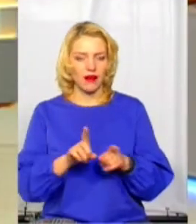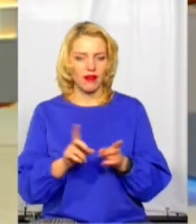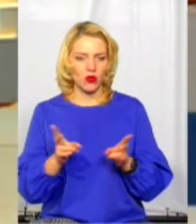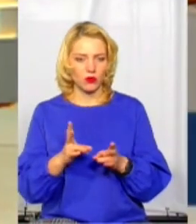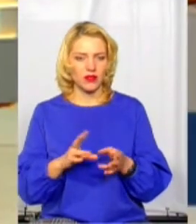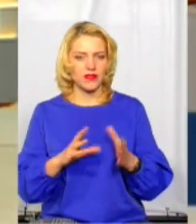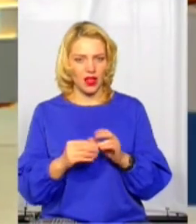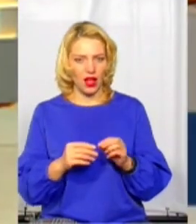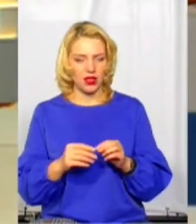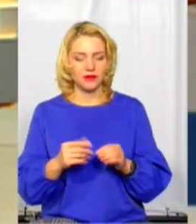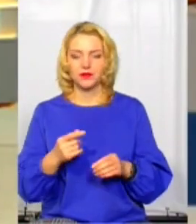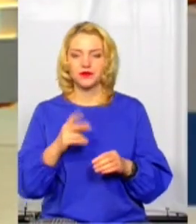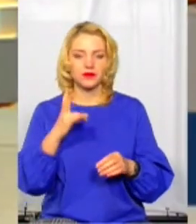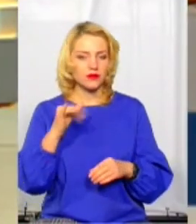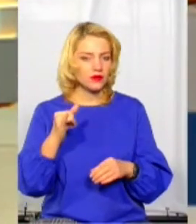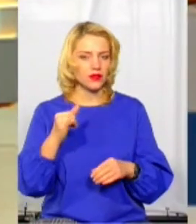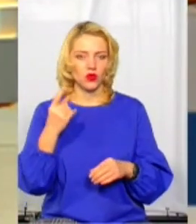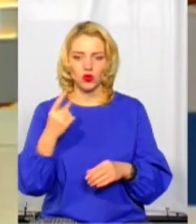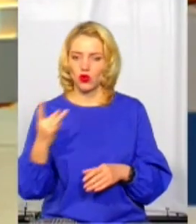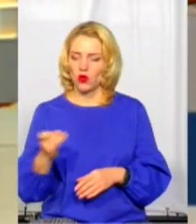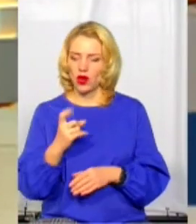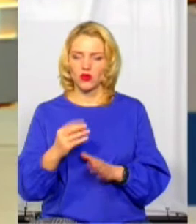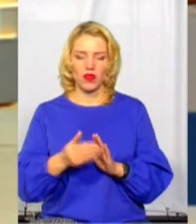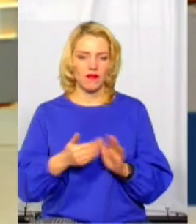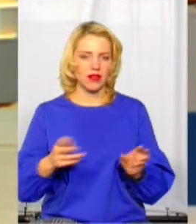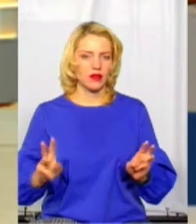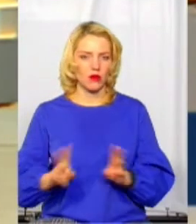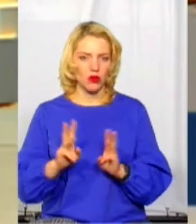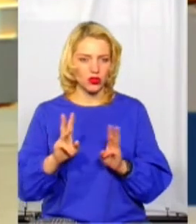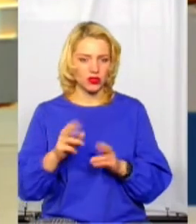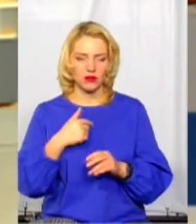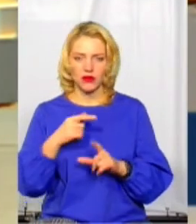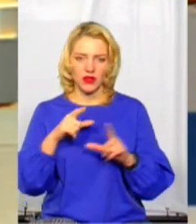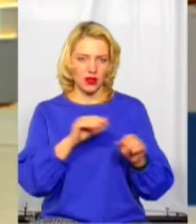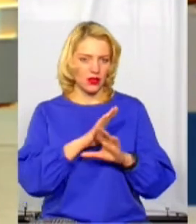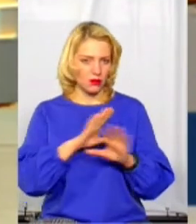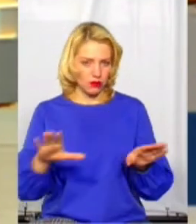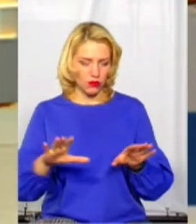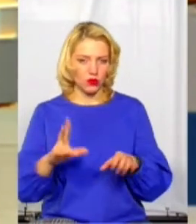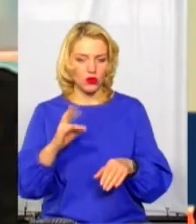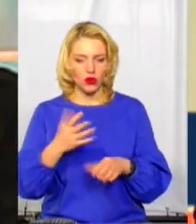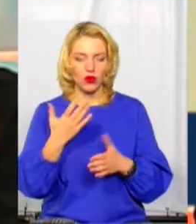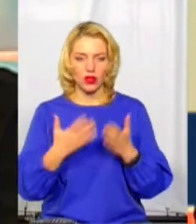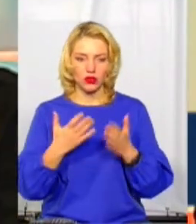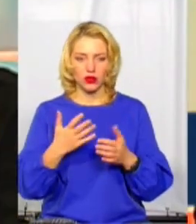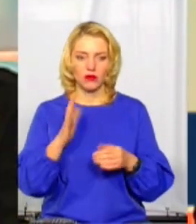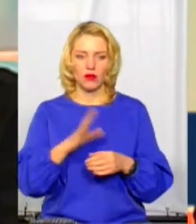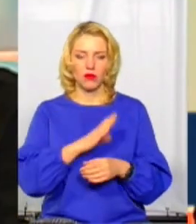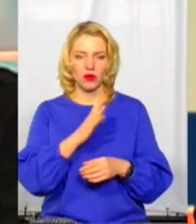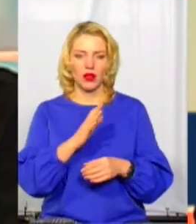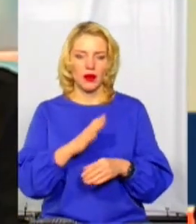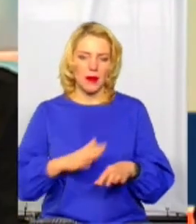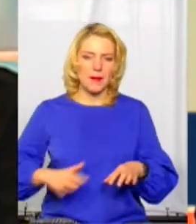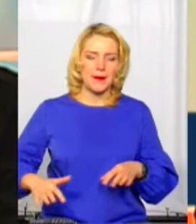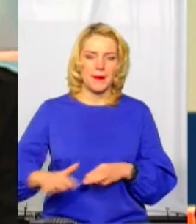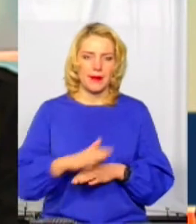Ну, жодного разу на виклики пожежі чи інші надзвичайні ситуації ми не виїжджали. Разом з тим, під час масового скупчення на ярмарку,